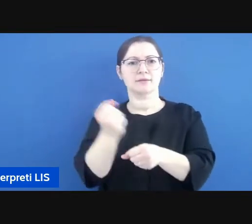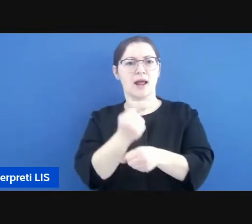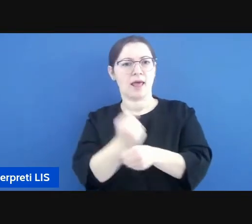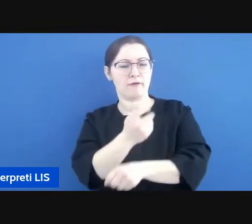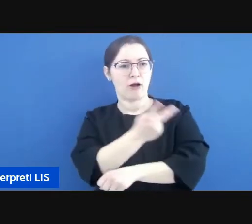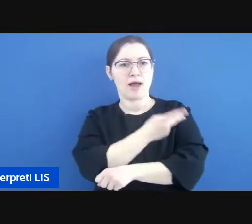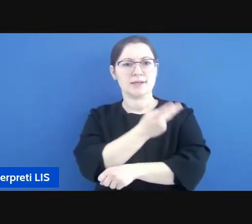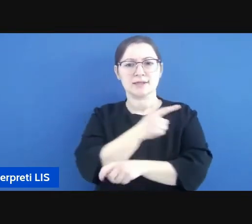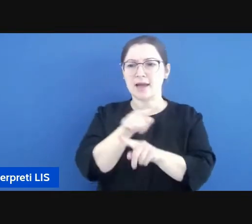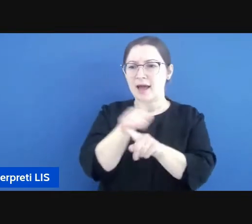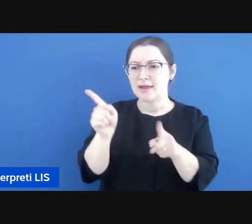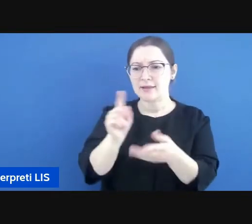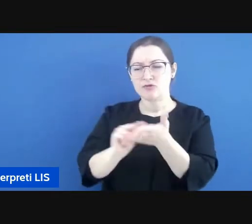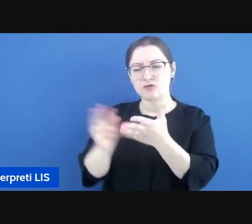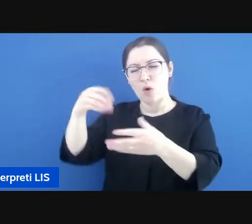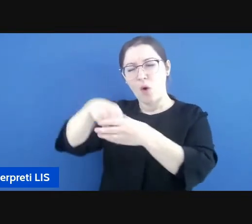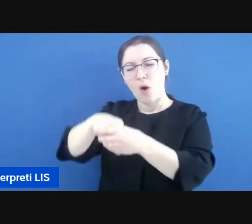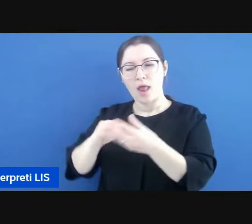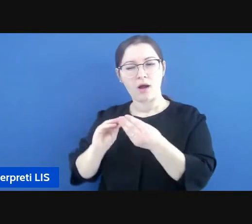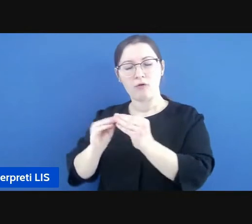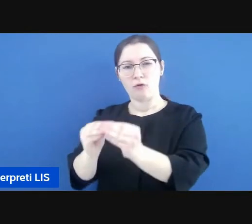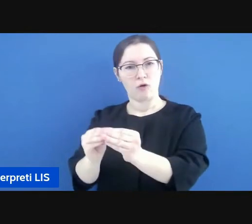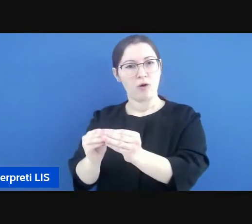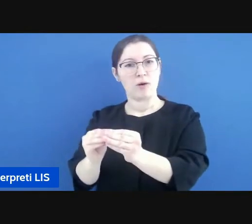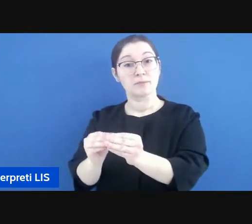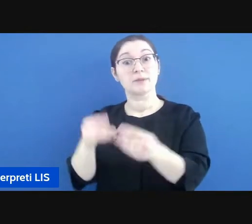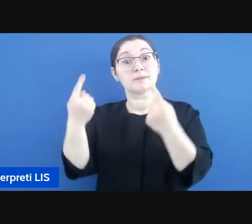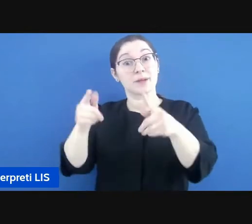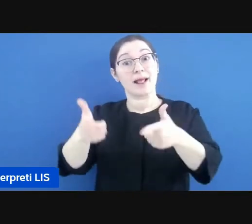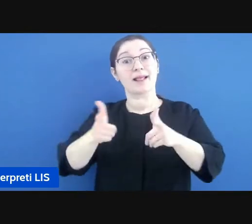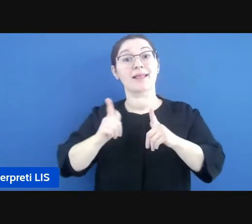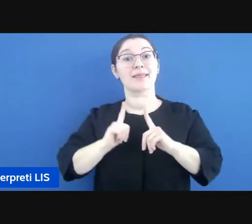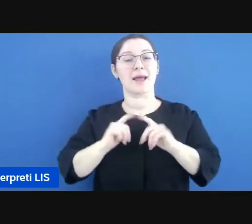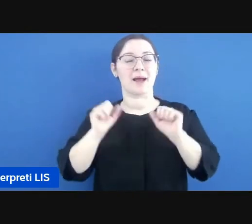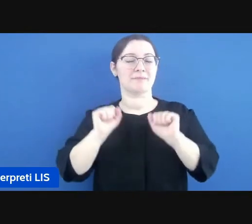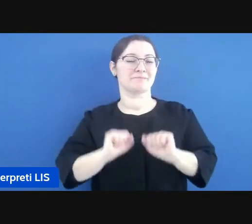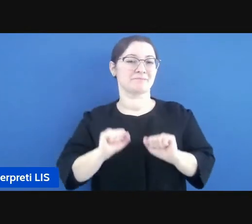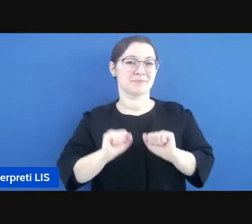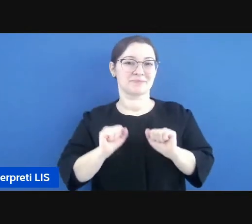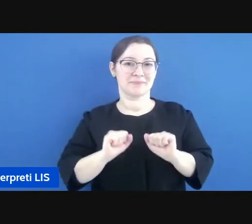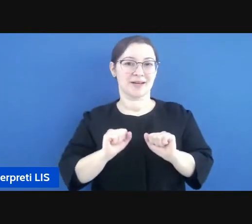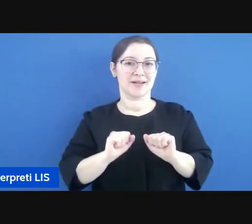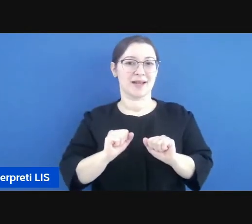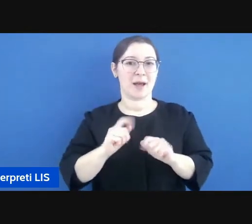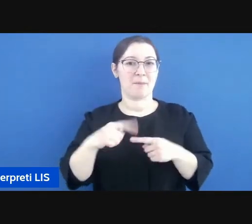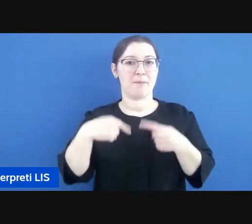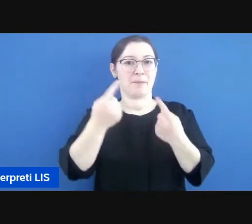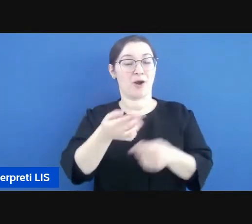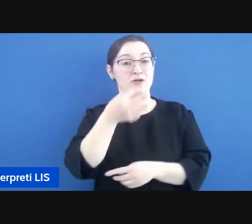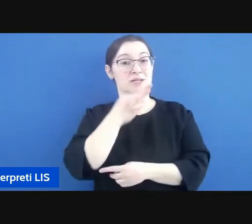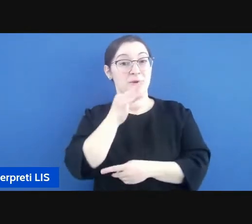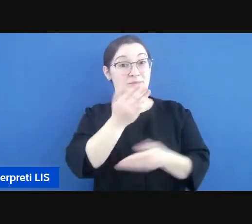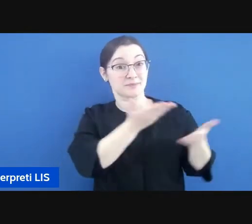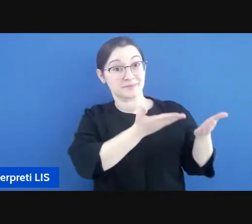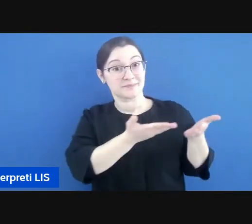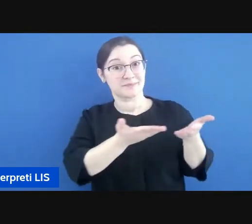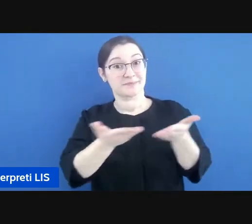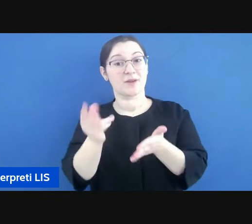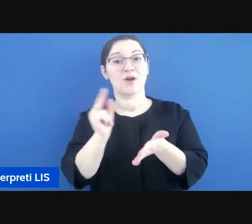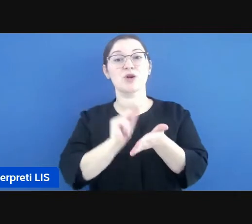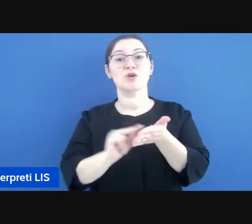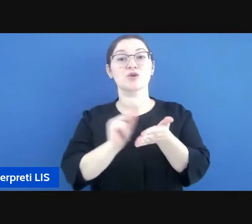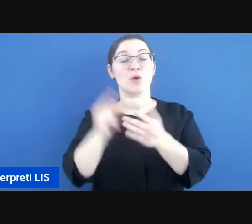della dimensione scolastica. e questo mi consente di presentare le prossime relatrici della scuola